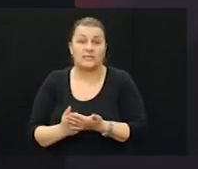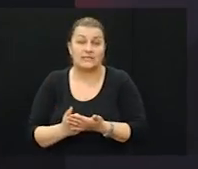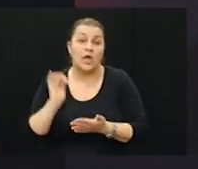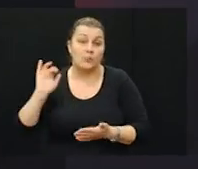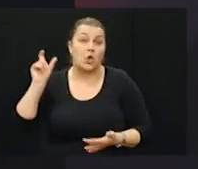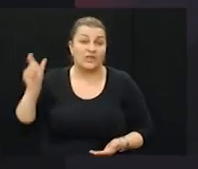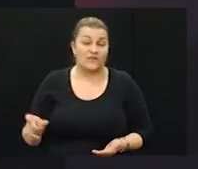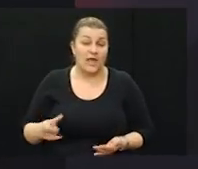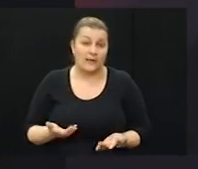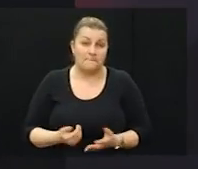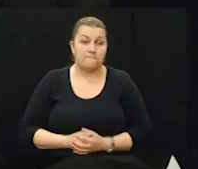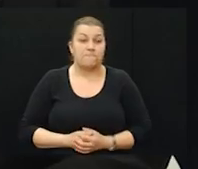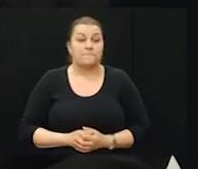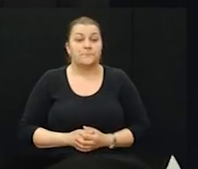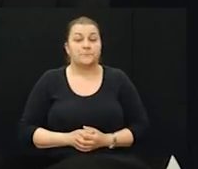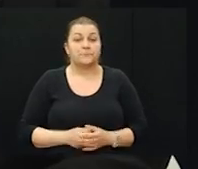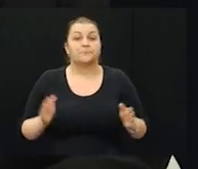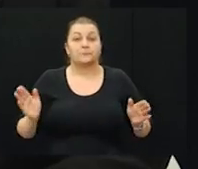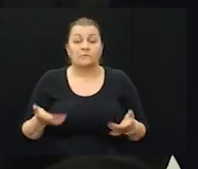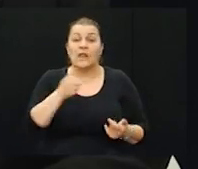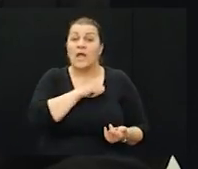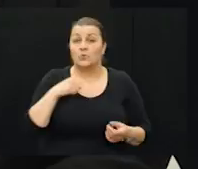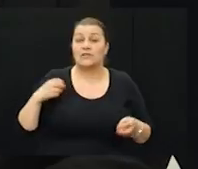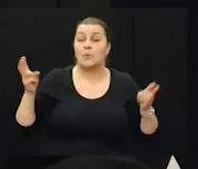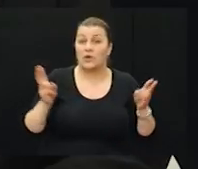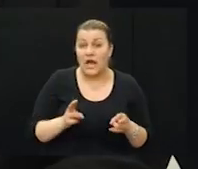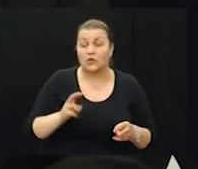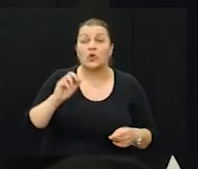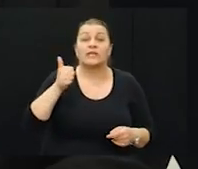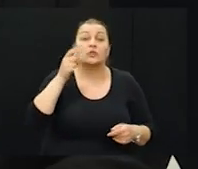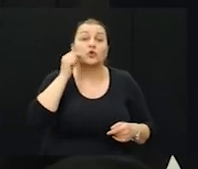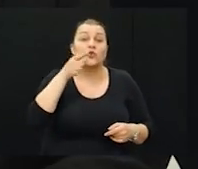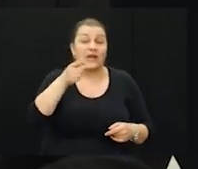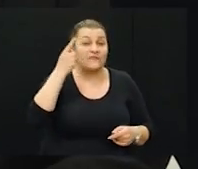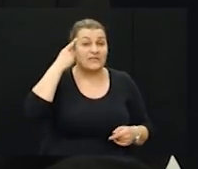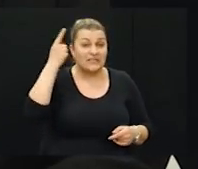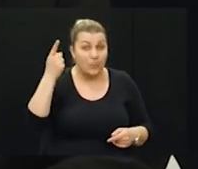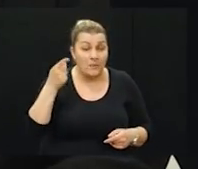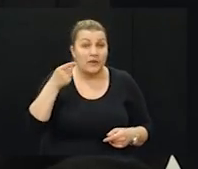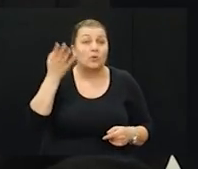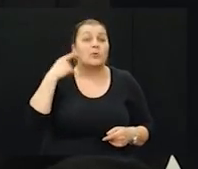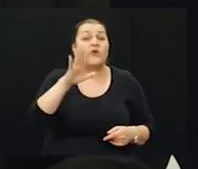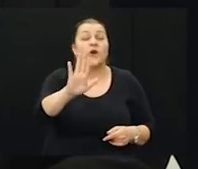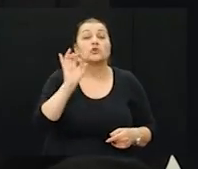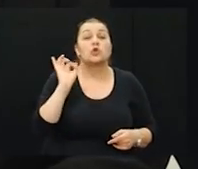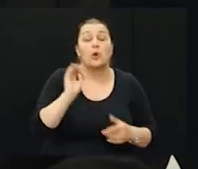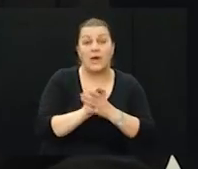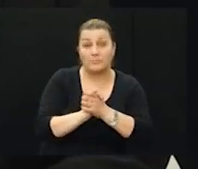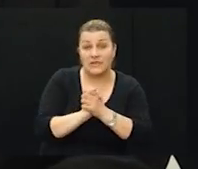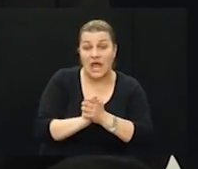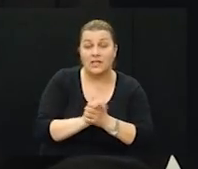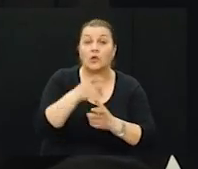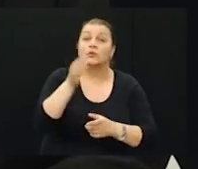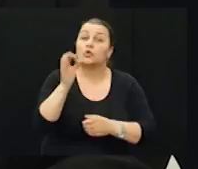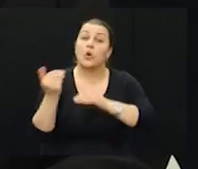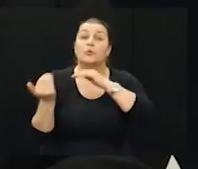mogući način. Da, ajmo samo kratko. Jednog ste čovjeka spomenuli. On je bio vaš dobar prijatelj. On